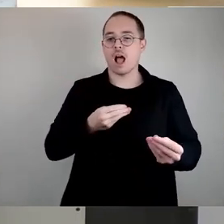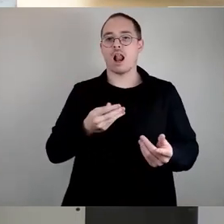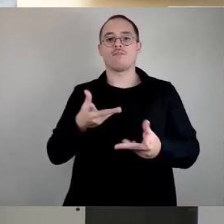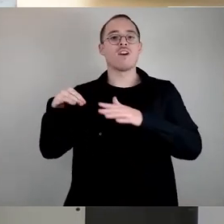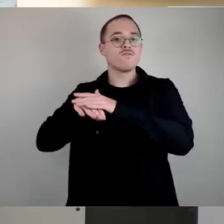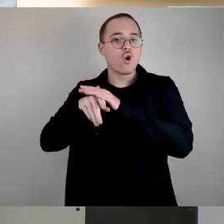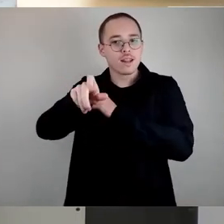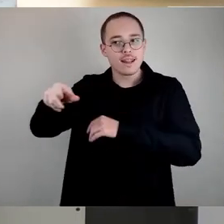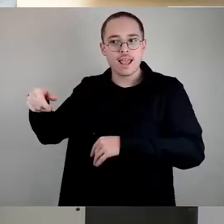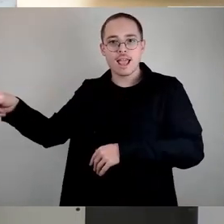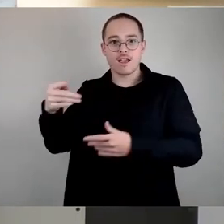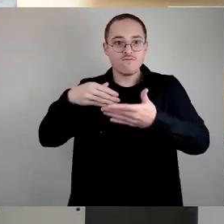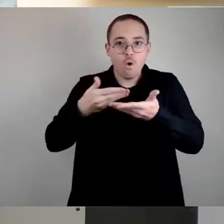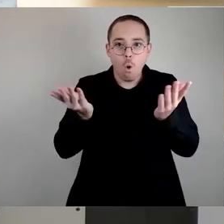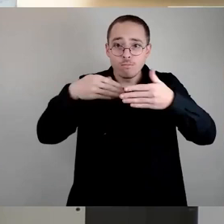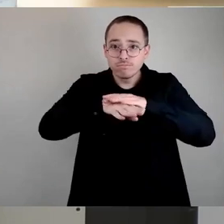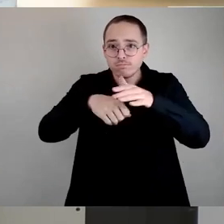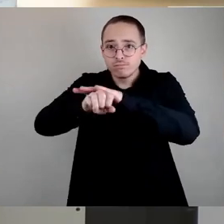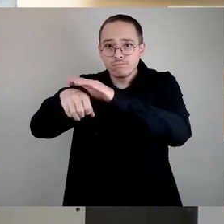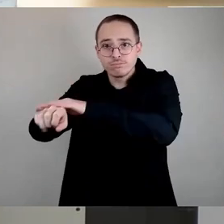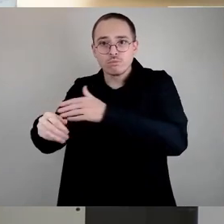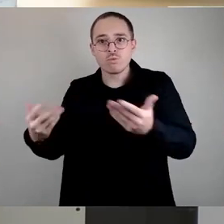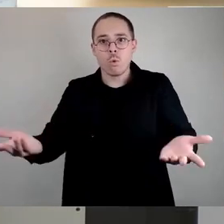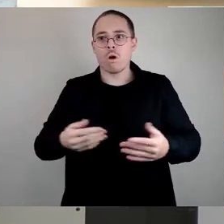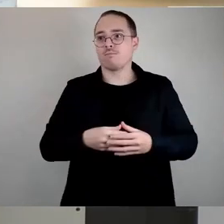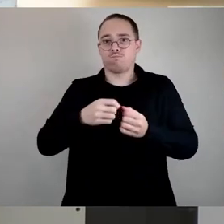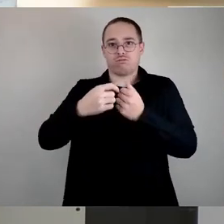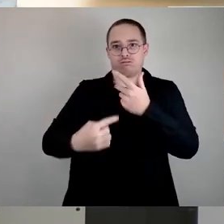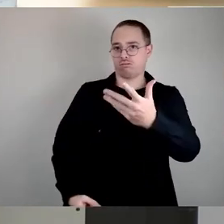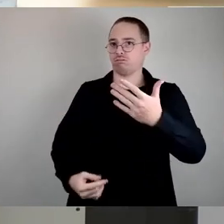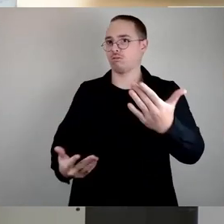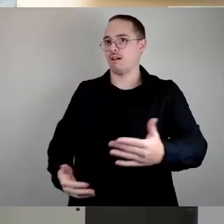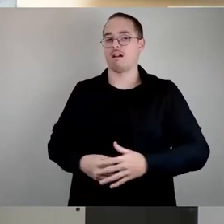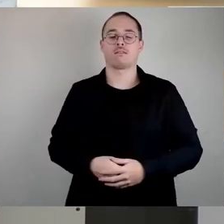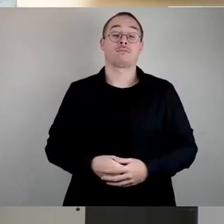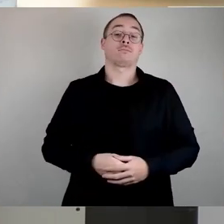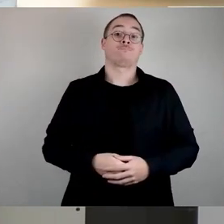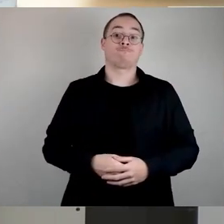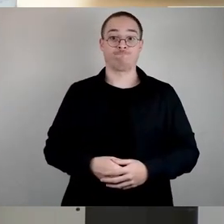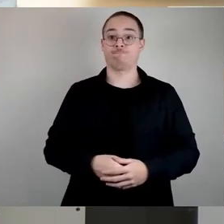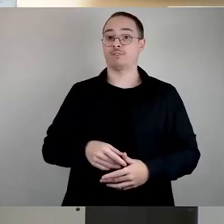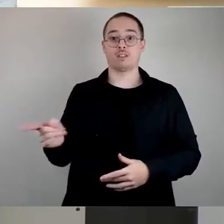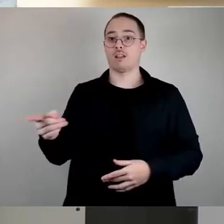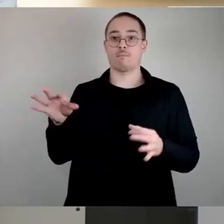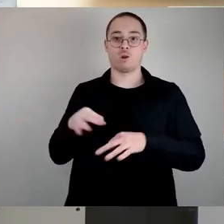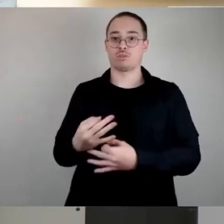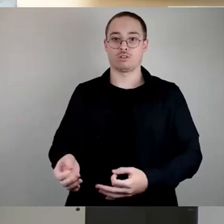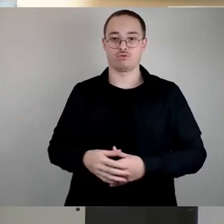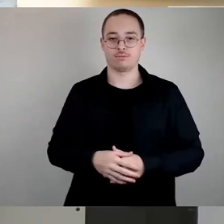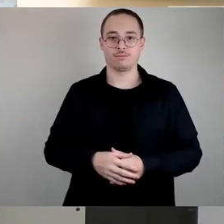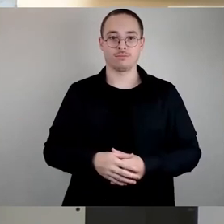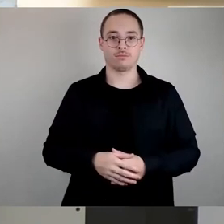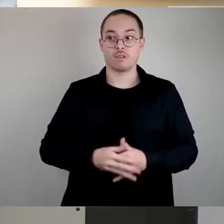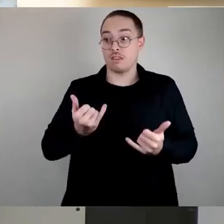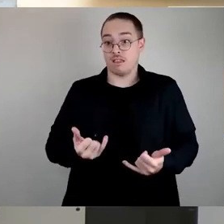Forderungen stellt. Jetzt soll der kleine Sonnenstrahl, den wir bei den Gewerbesteuereinnahmen haben, gleich wieder eingefangen werden. Geld auf diese Weise